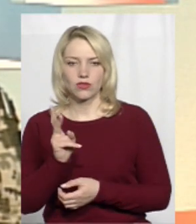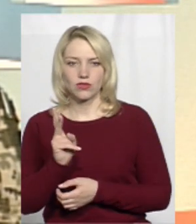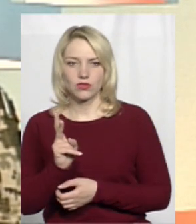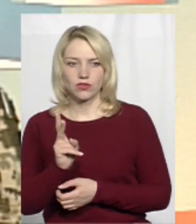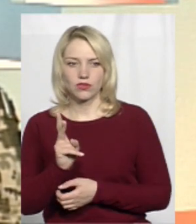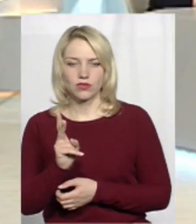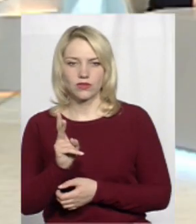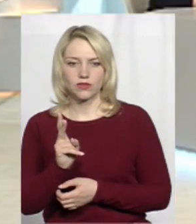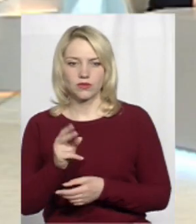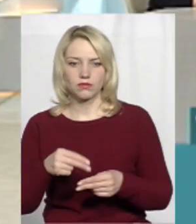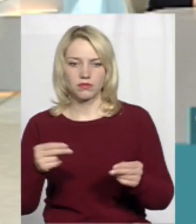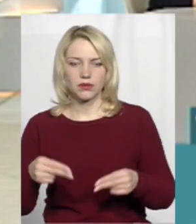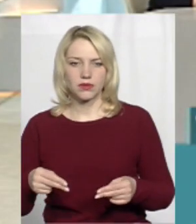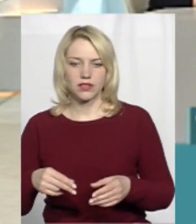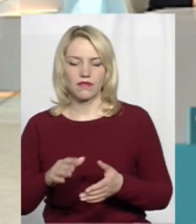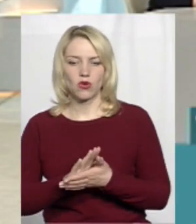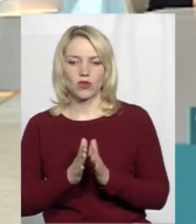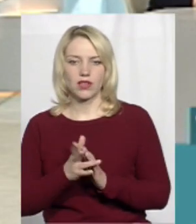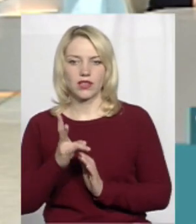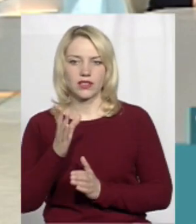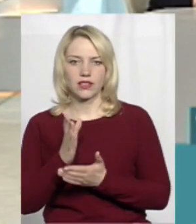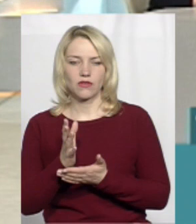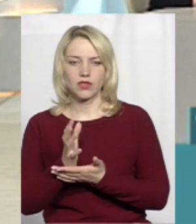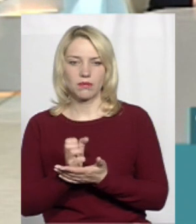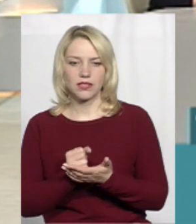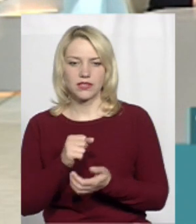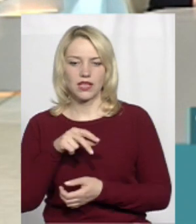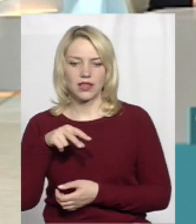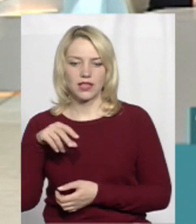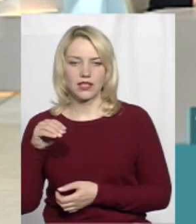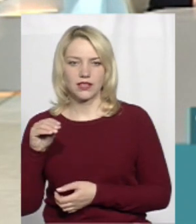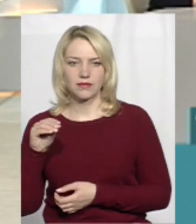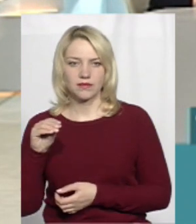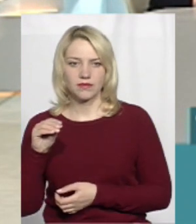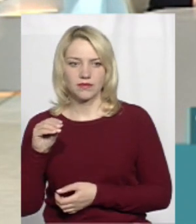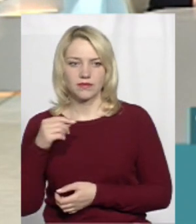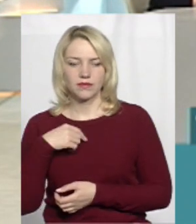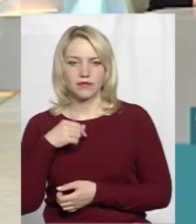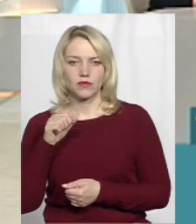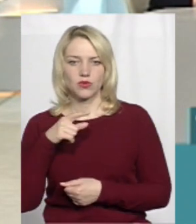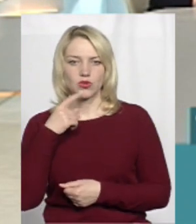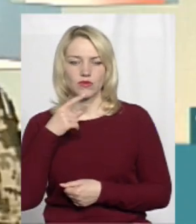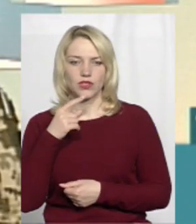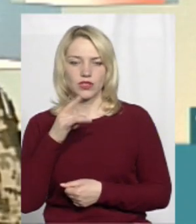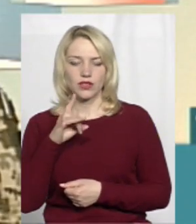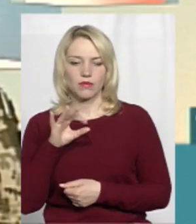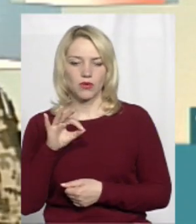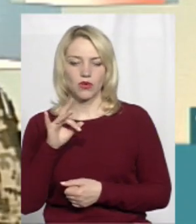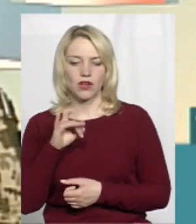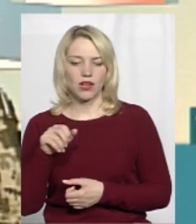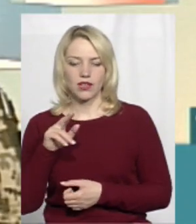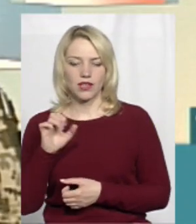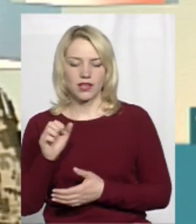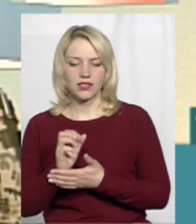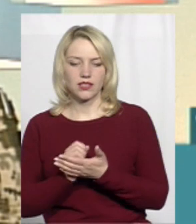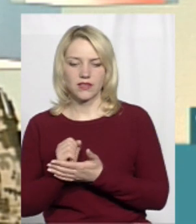підписали контракт, перебувають в запасі. Але я можу говорити про Раду резервістів